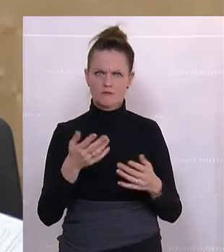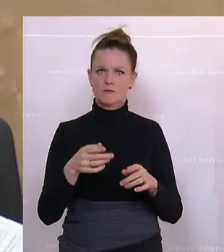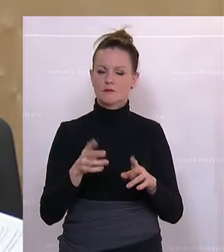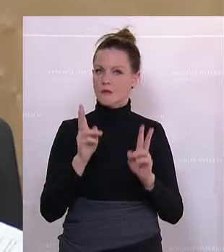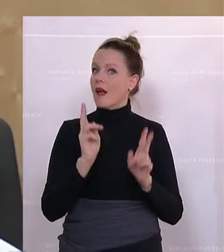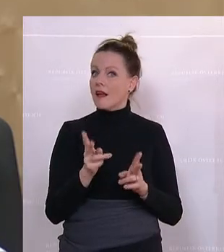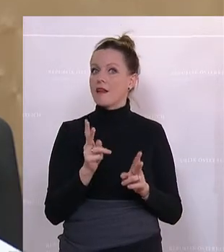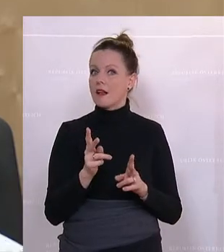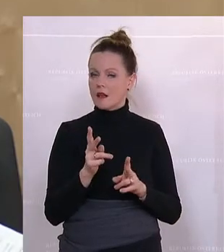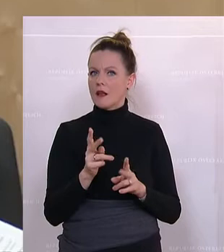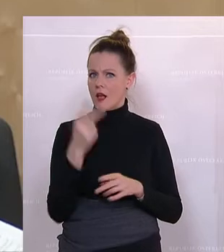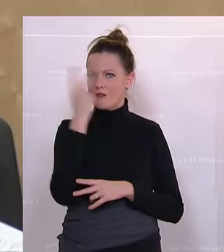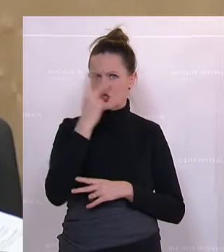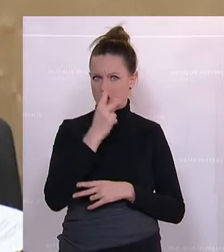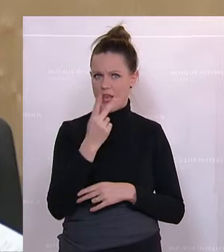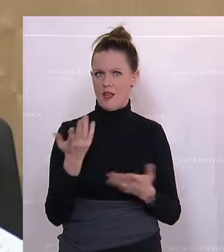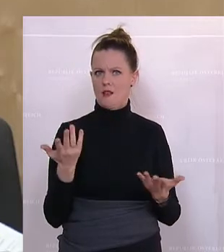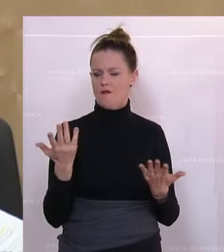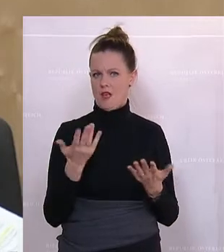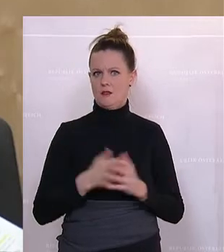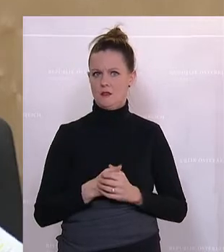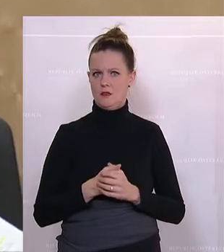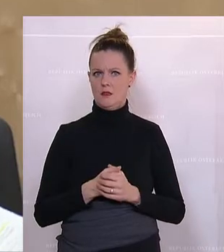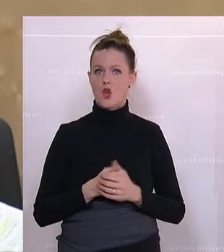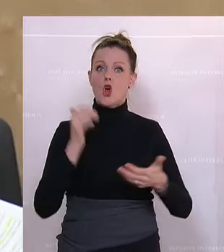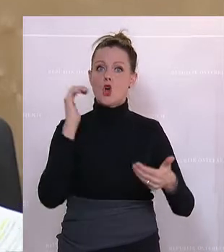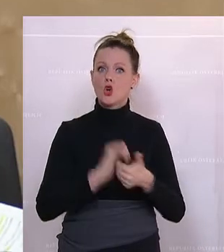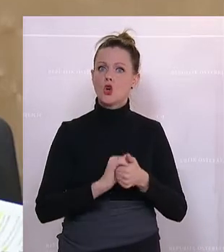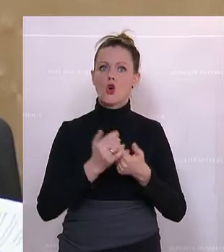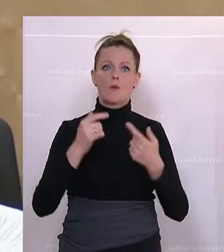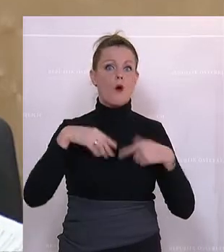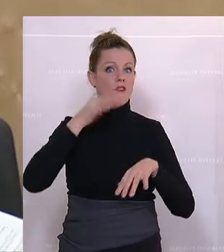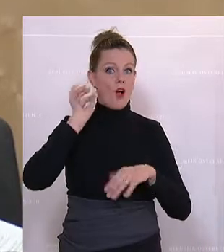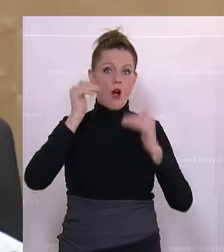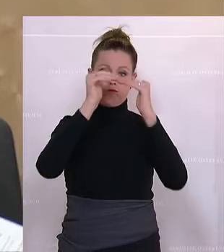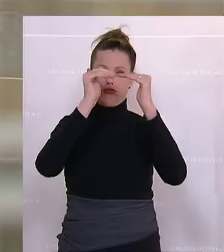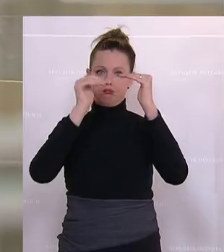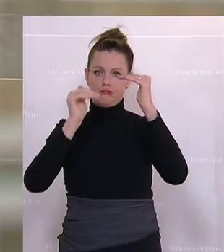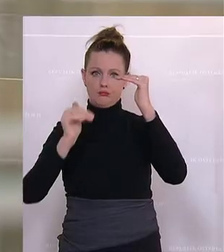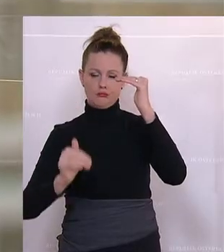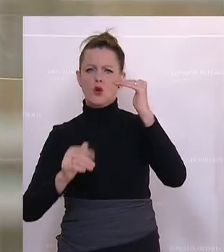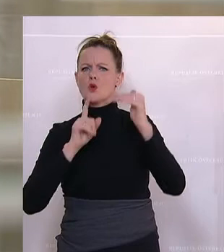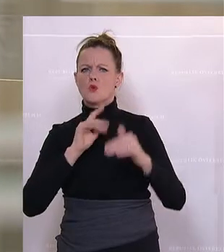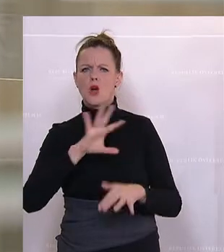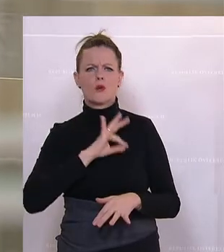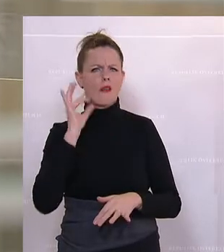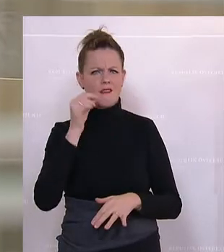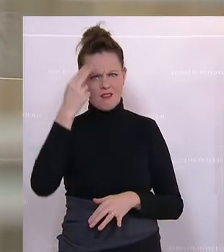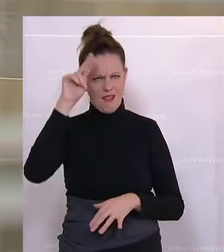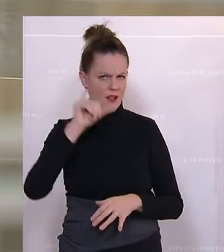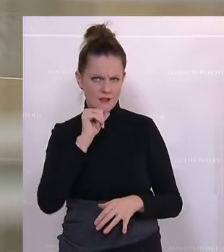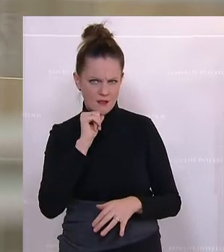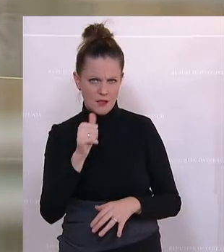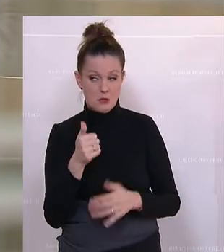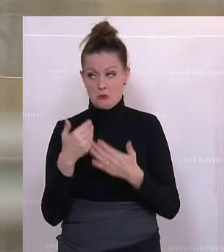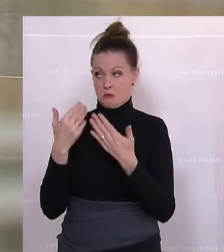nachvollziehen in der kurzen Frist, von der Klubobfrau abwärts, nur die Kollegin Herr höre ich da nicht dazu. Die redet